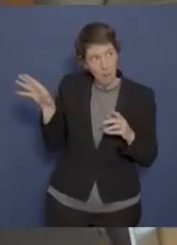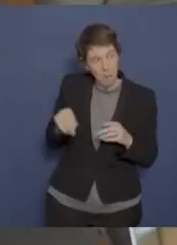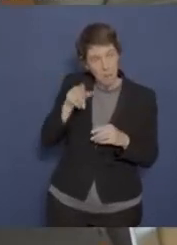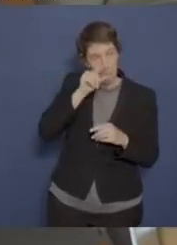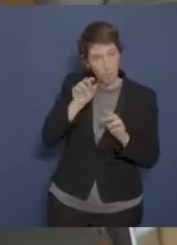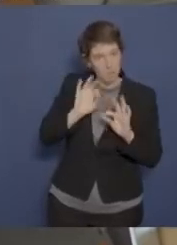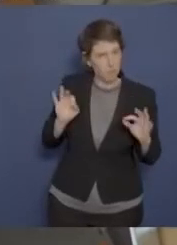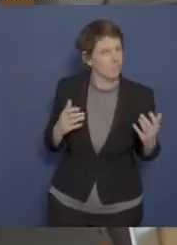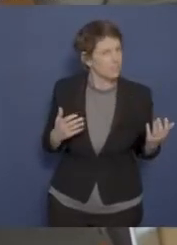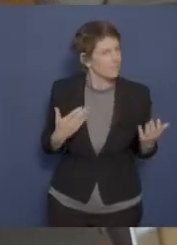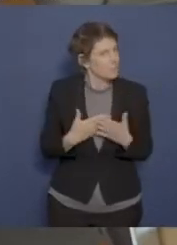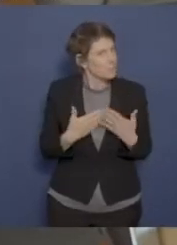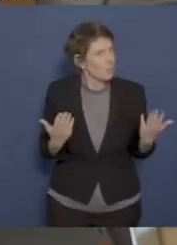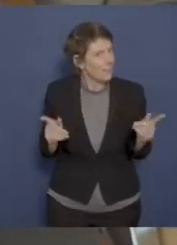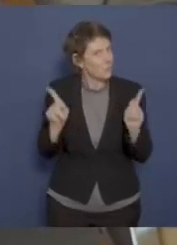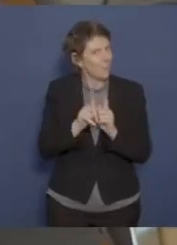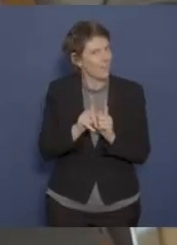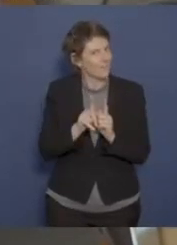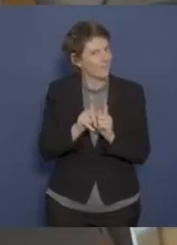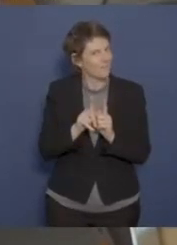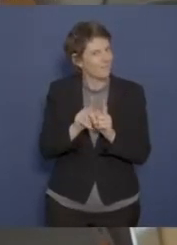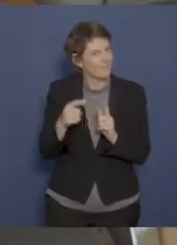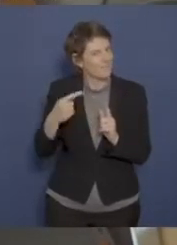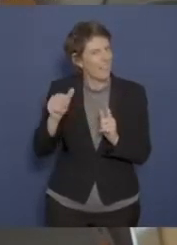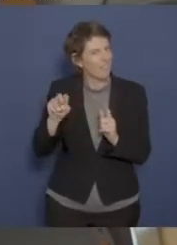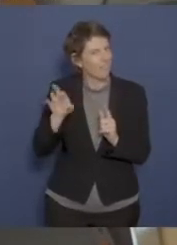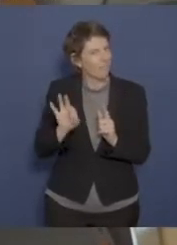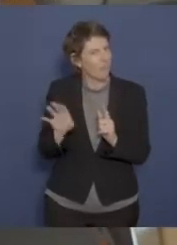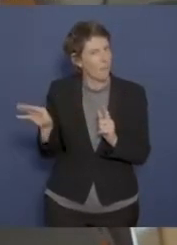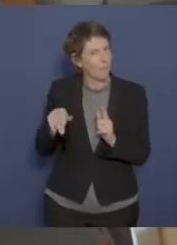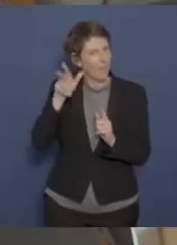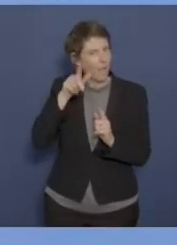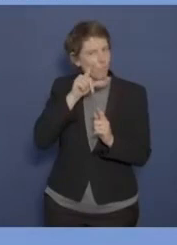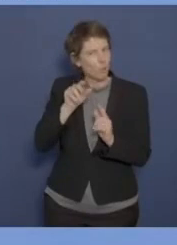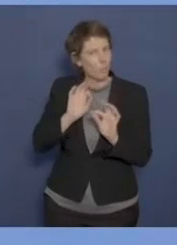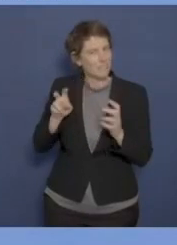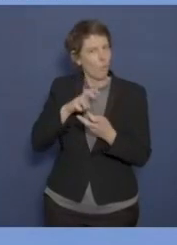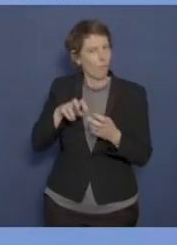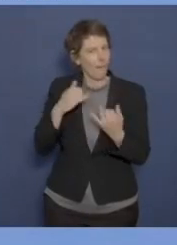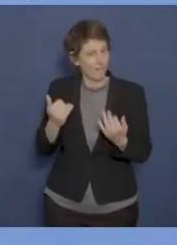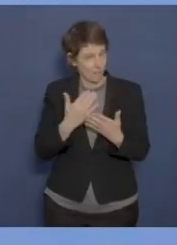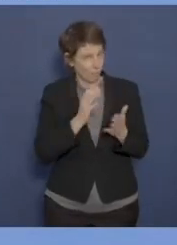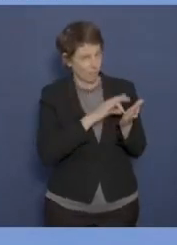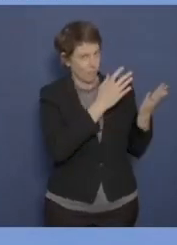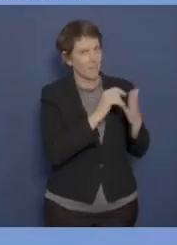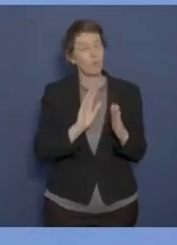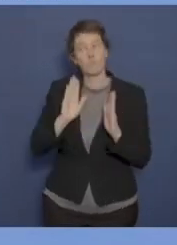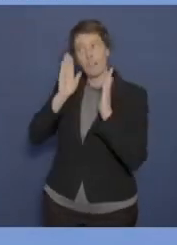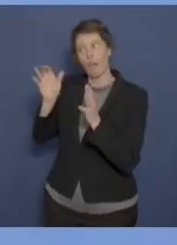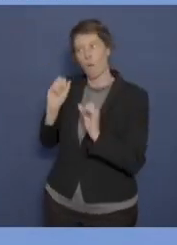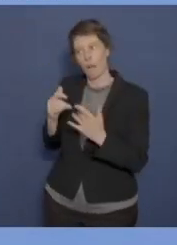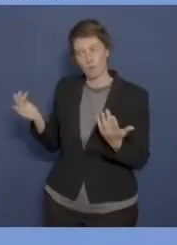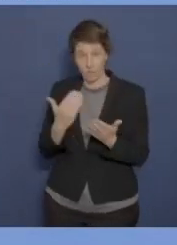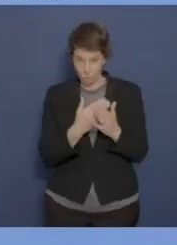man bei diesem Treffen in Genf mit Herrn Putin umgehen sollte. Ob man ihm trauen kann zum Beispiel.